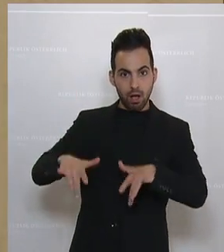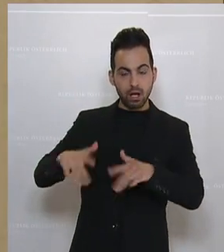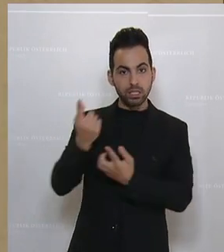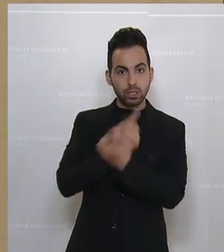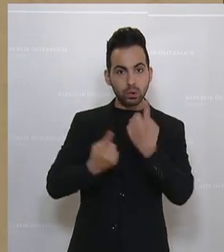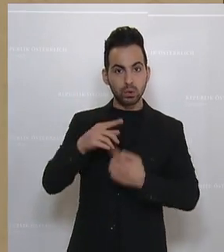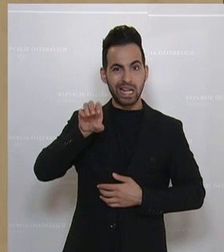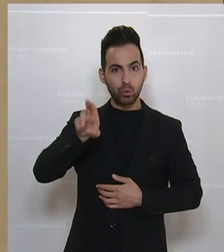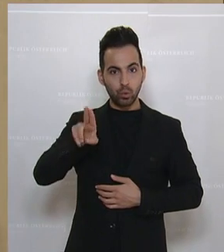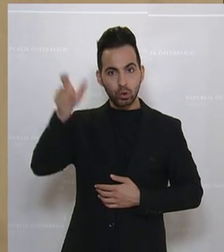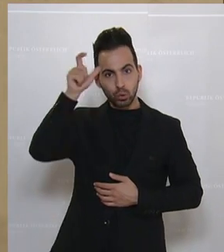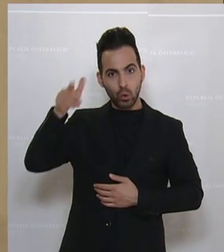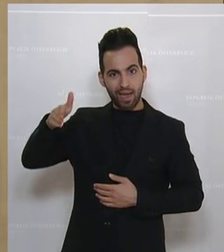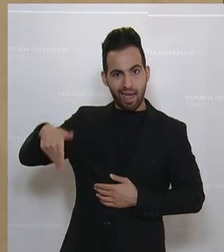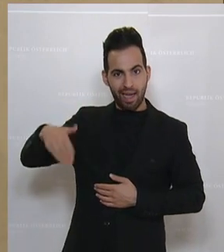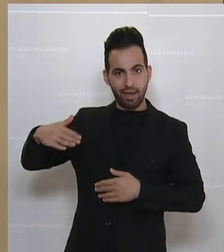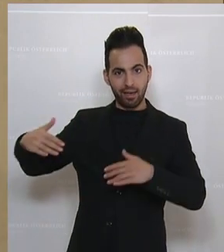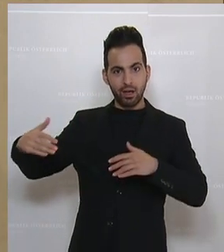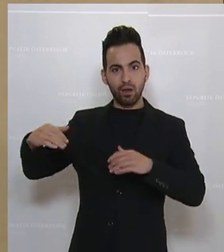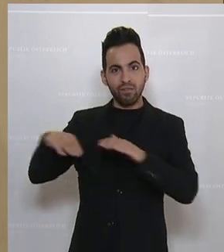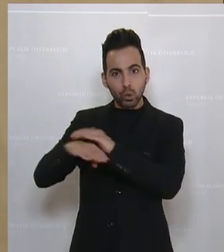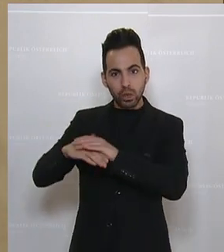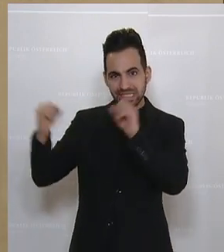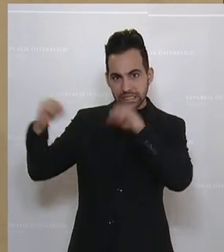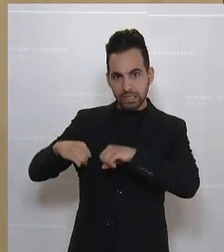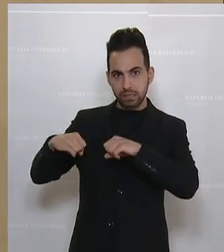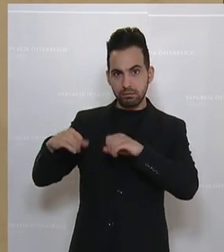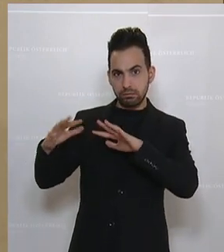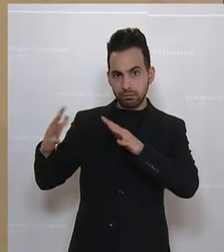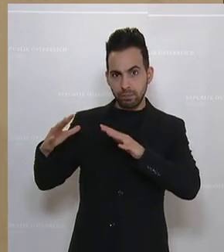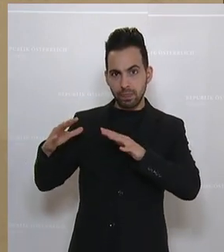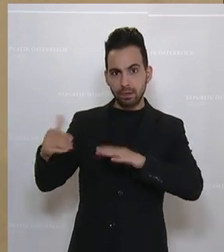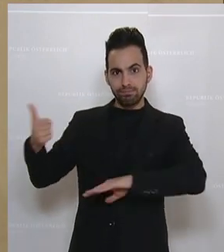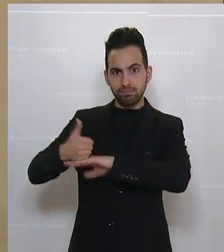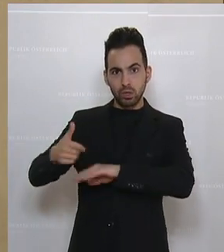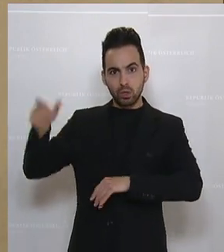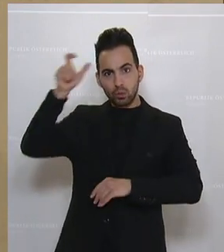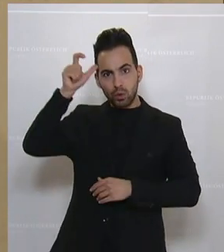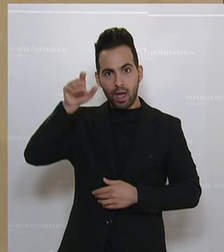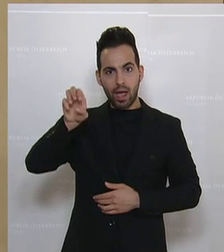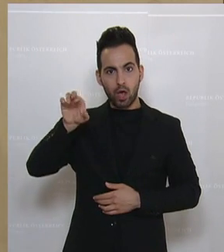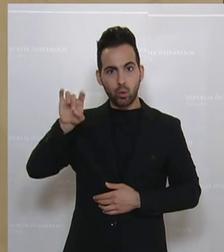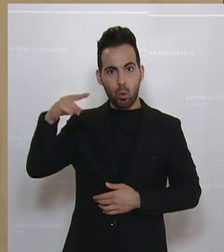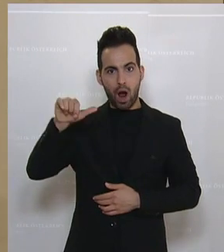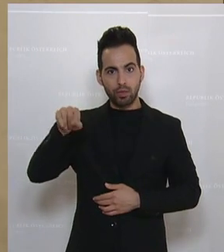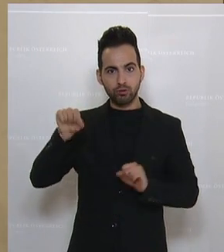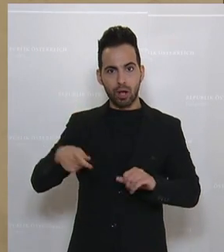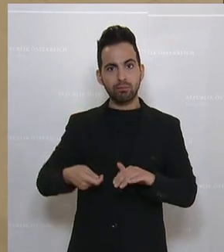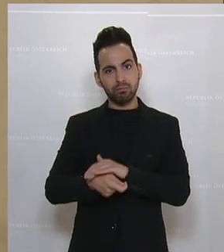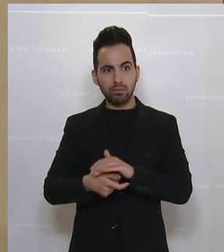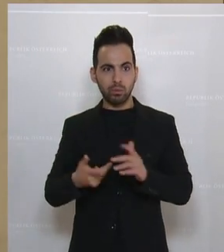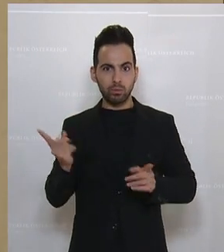EU-Türkei-Flüchtlingsdeal sehr fragil ist und Erdogan ja da immer ein Druckmittel hat und das auch schon